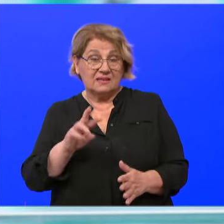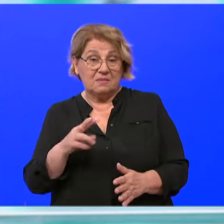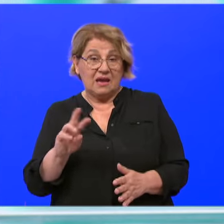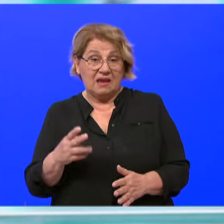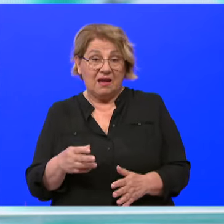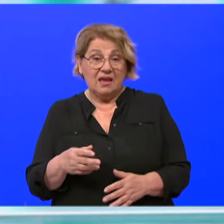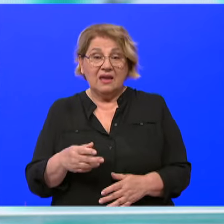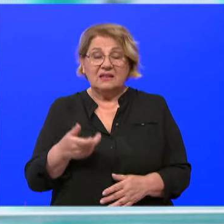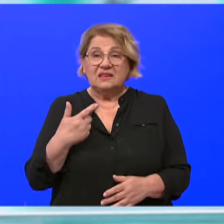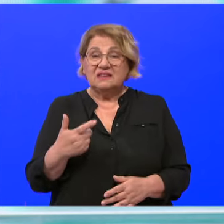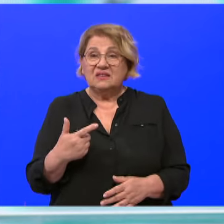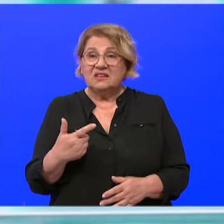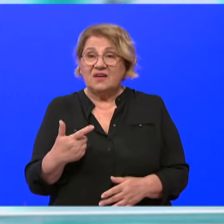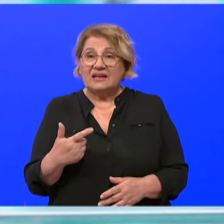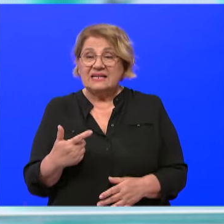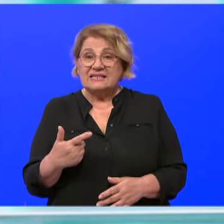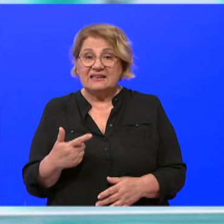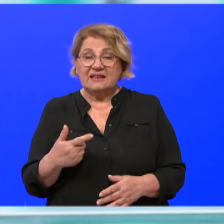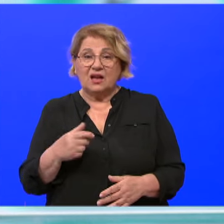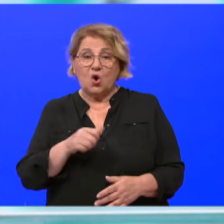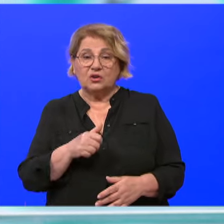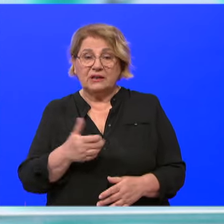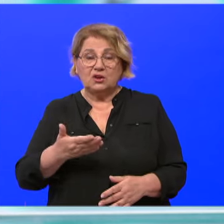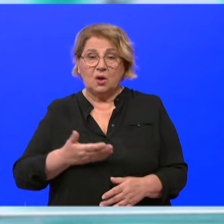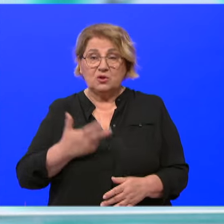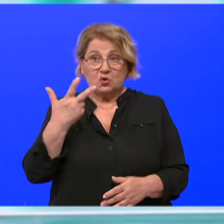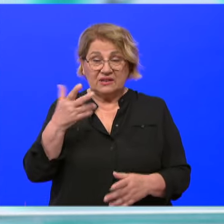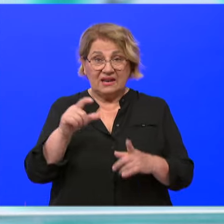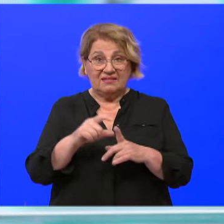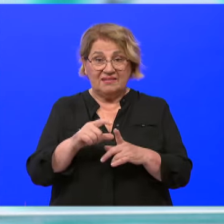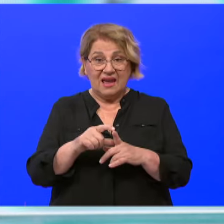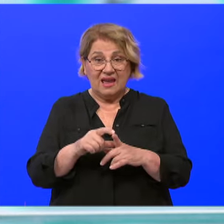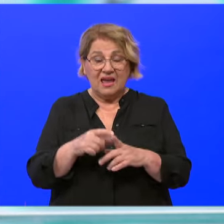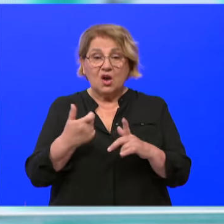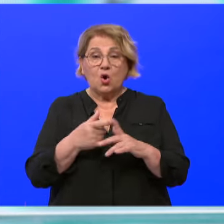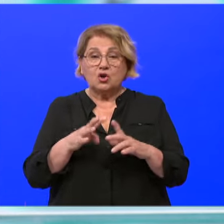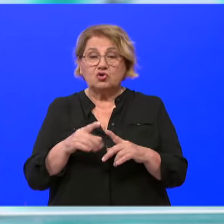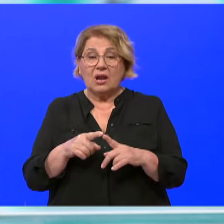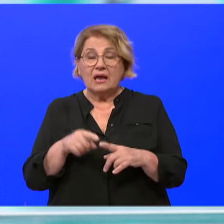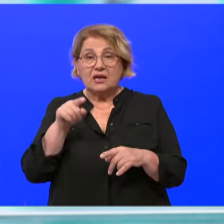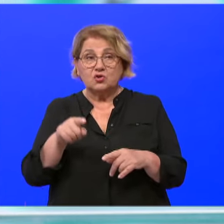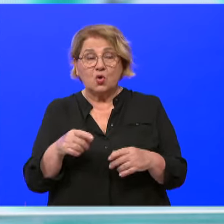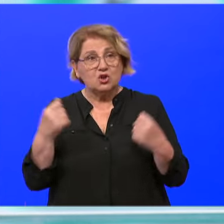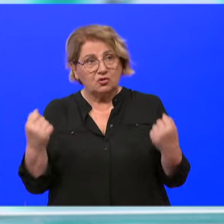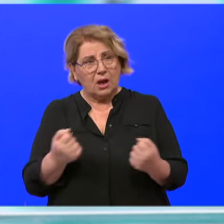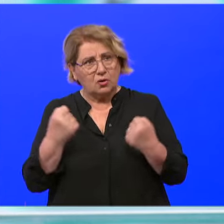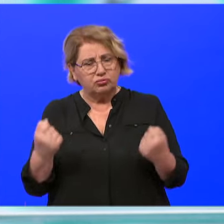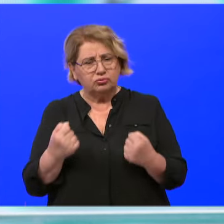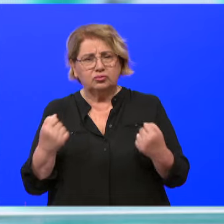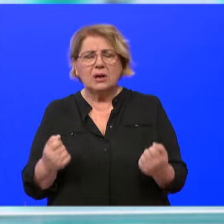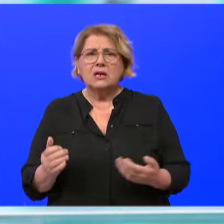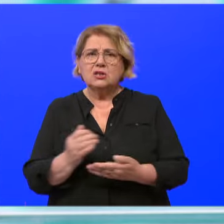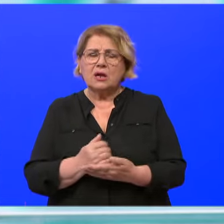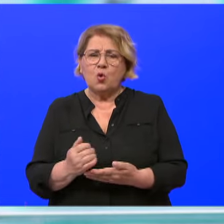20. je spodobili 3D mamograf u Korčuli, kojeg je povela akciju iz skupljanja